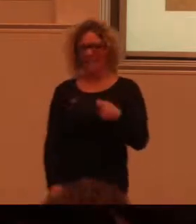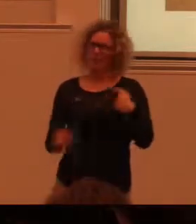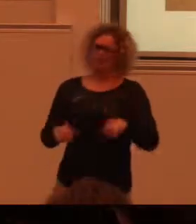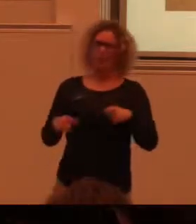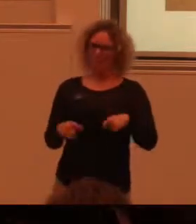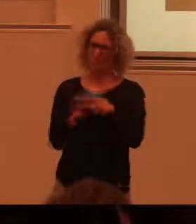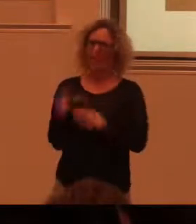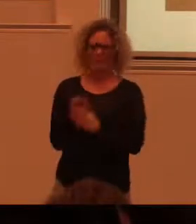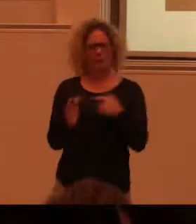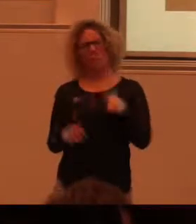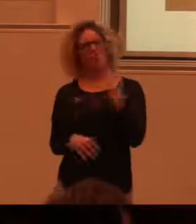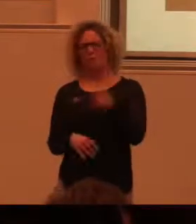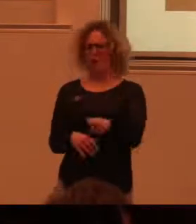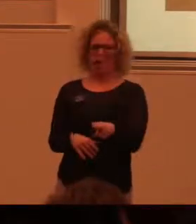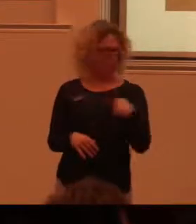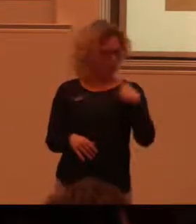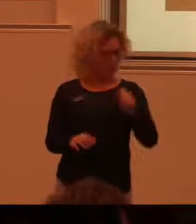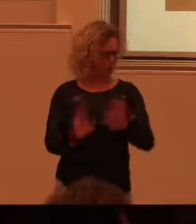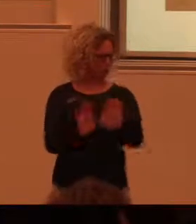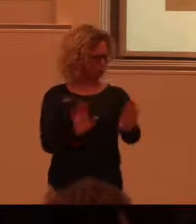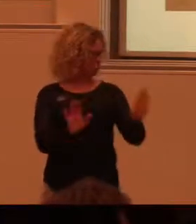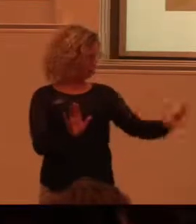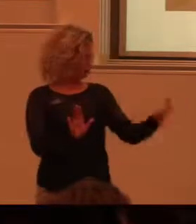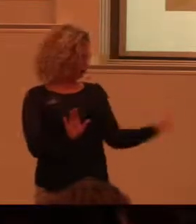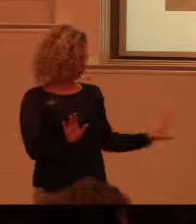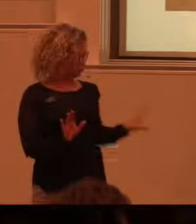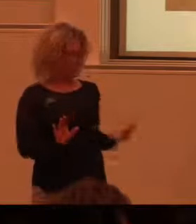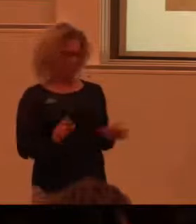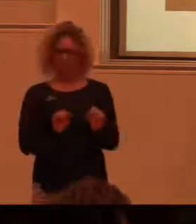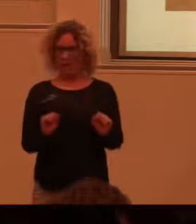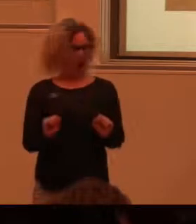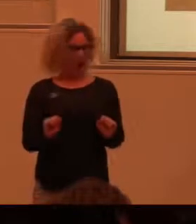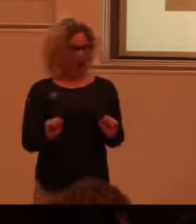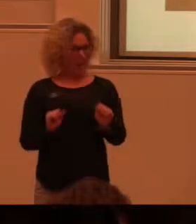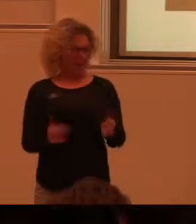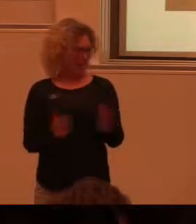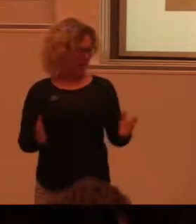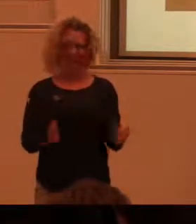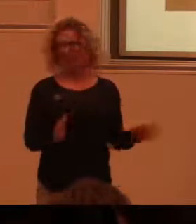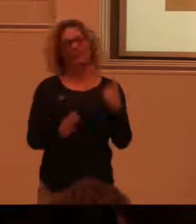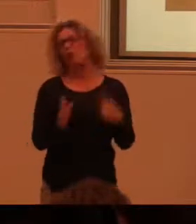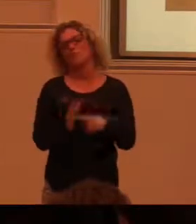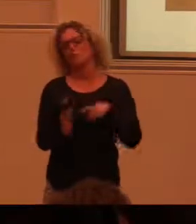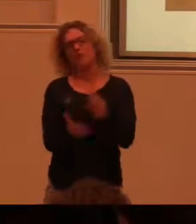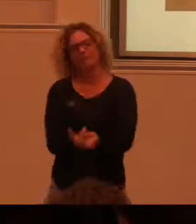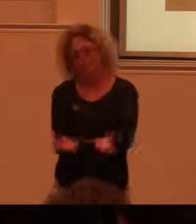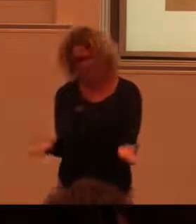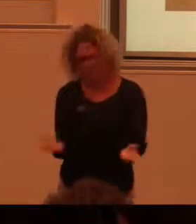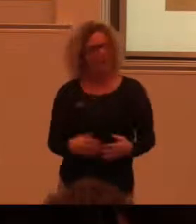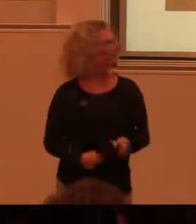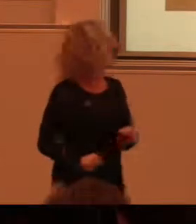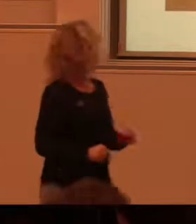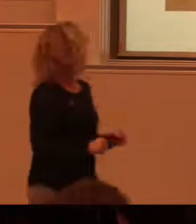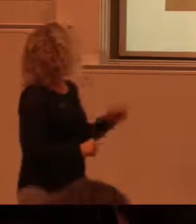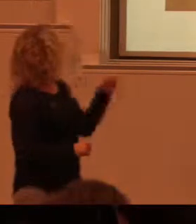Jag är så van vid att det ska vara kantor och grejer att stå på näsan över sig. Det var inte premiär. Men om ni tittar, ofta